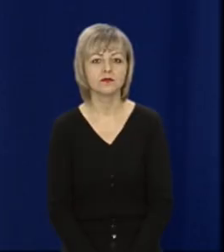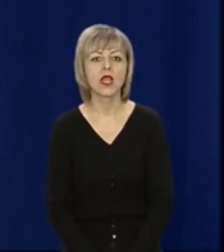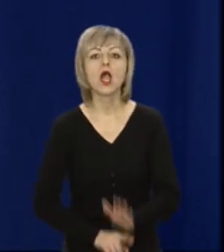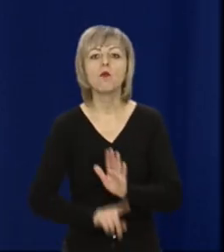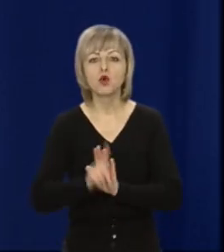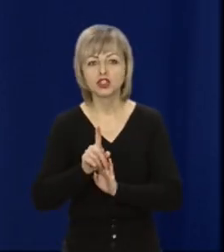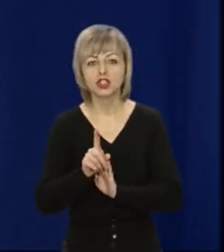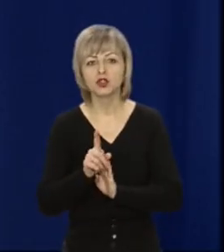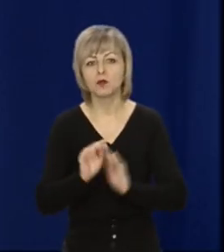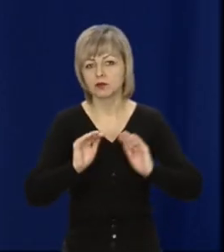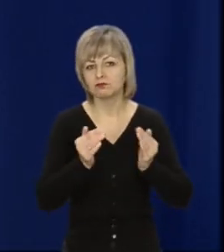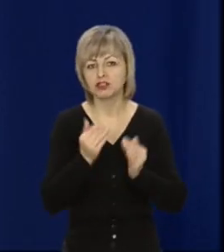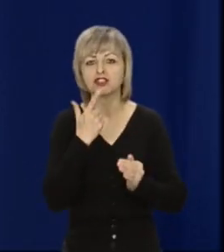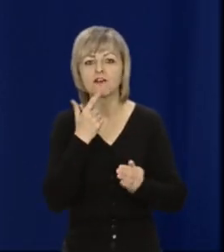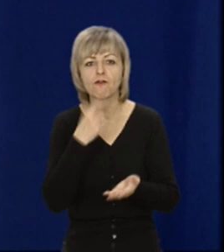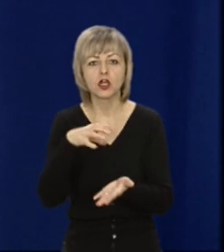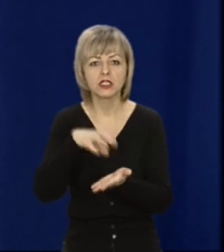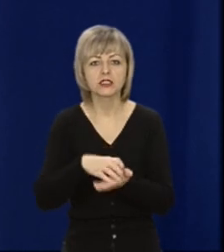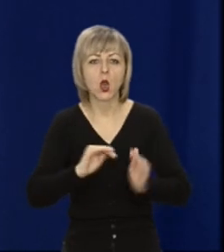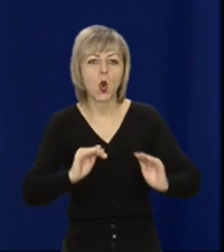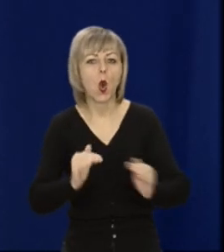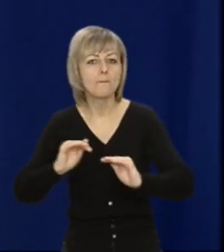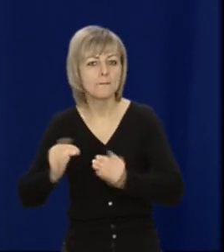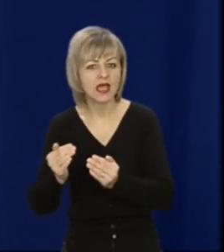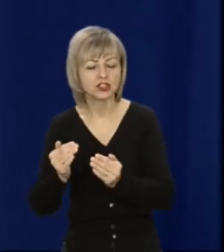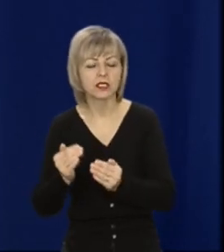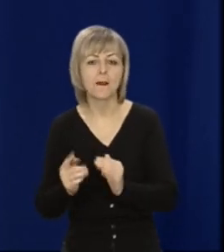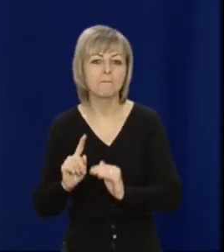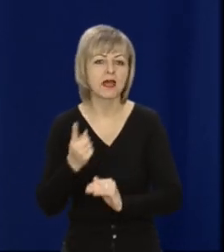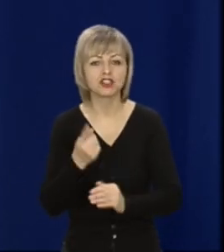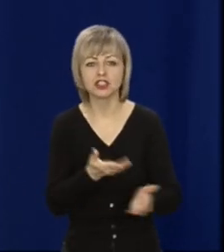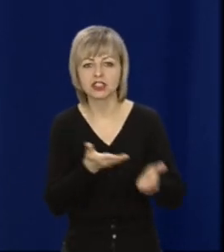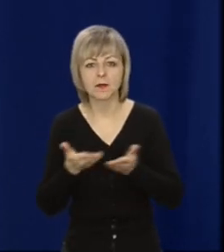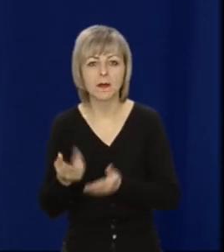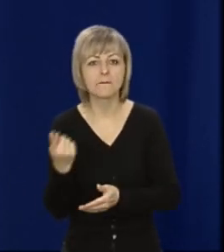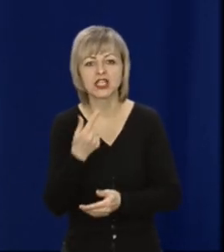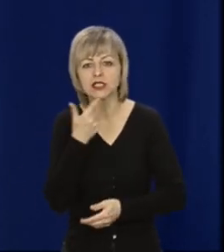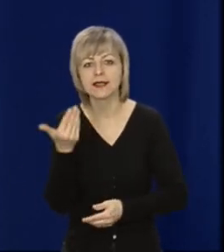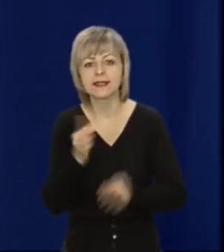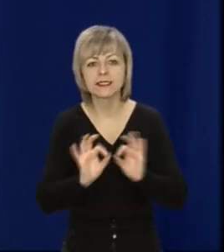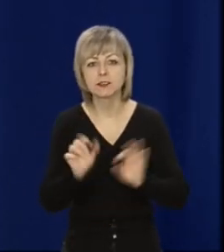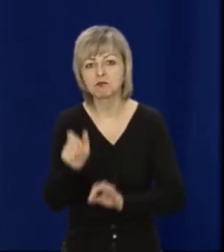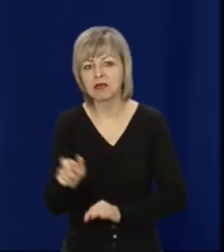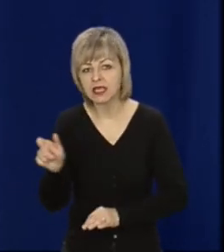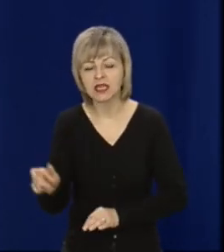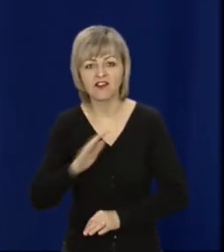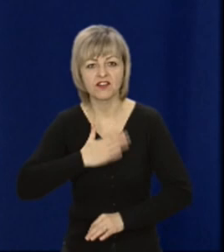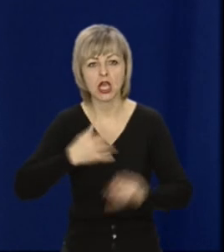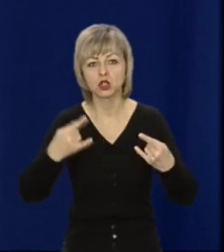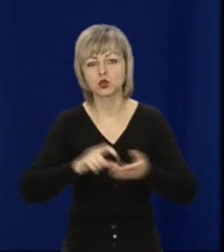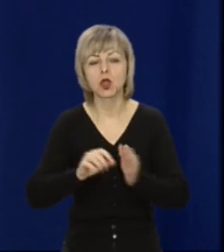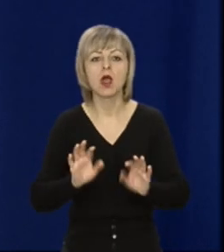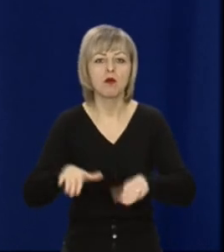Почнемо із блоку «Червона зона обмеження». Власне, перш ніж запросити перших спікерів до нашої студії, пропоную